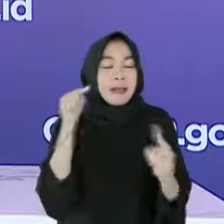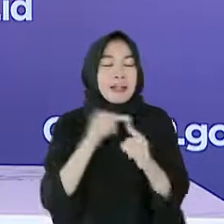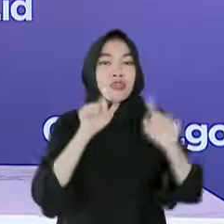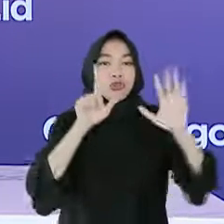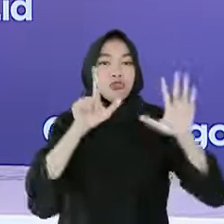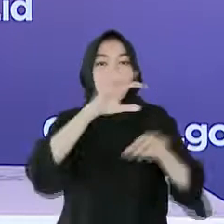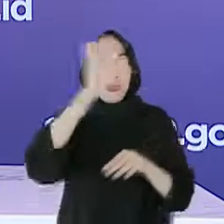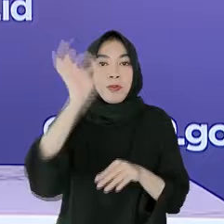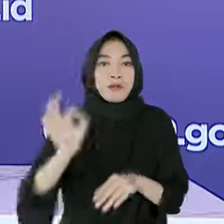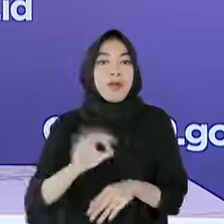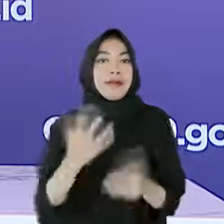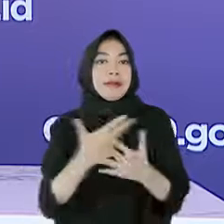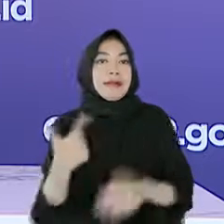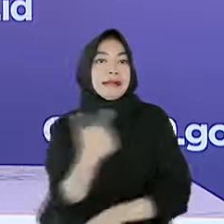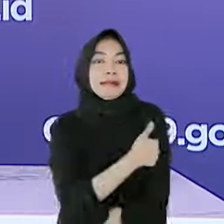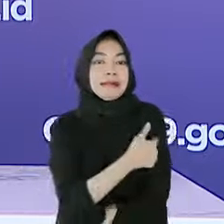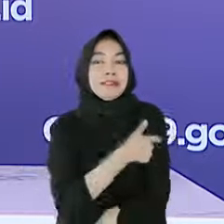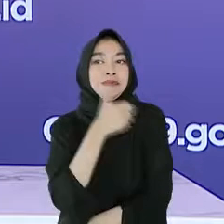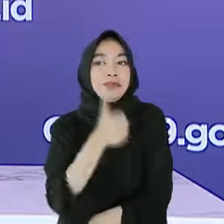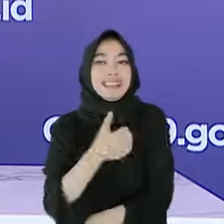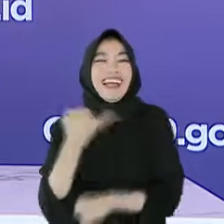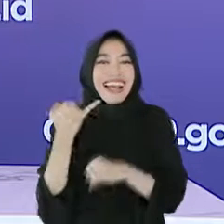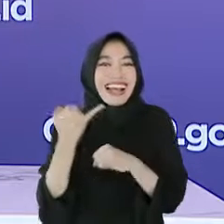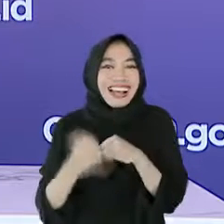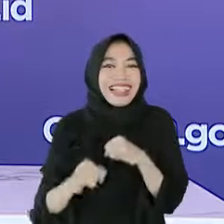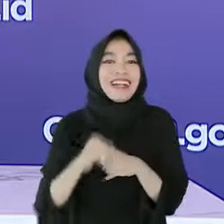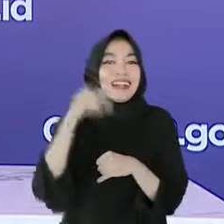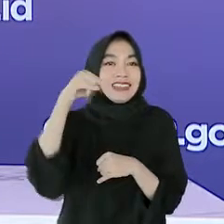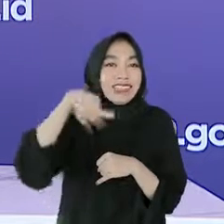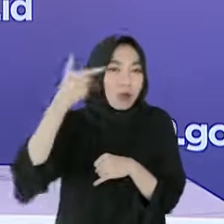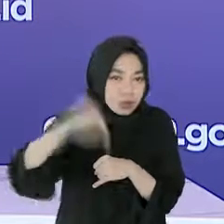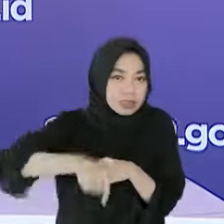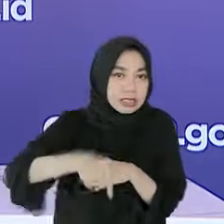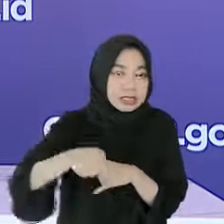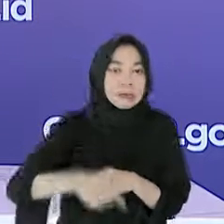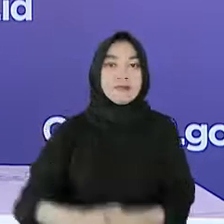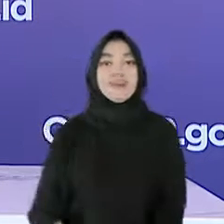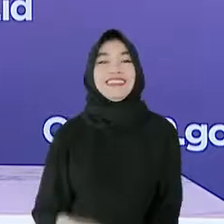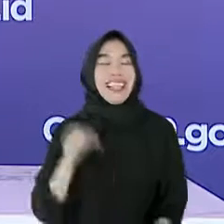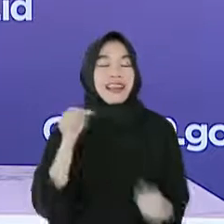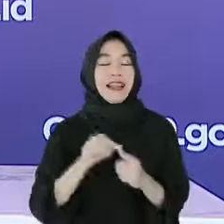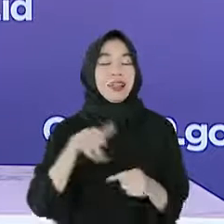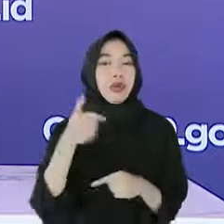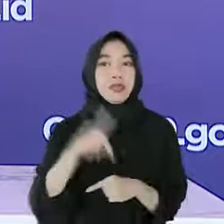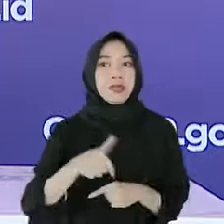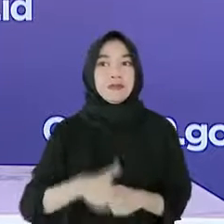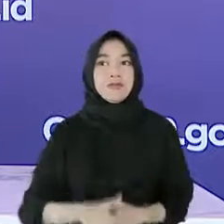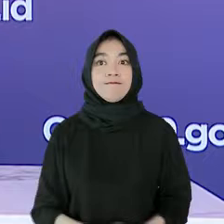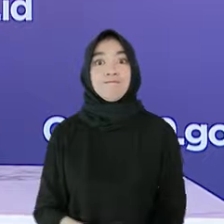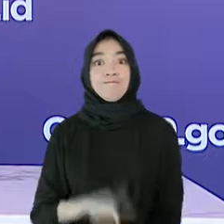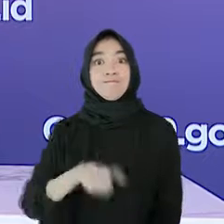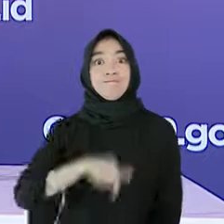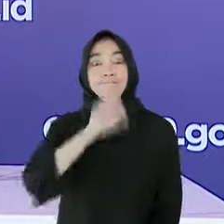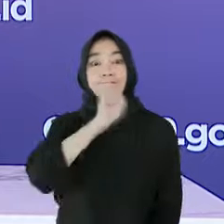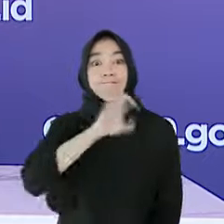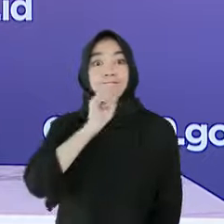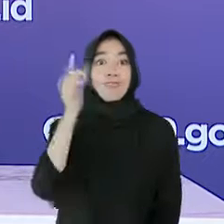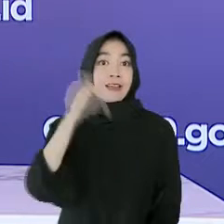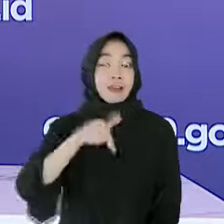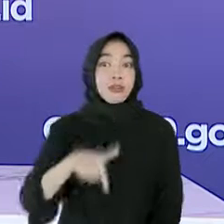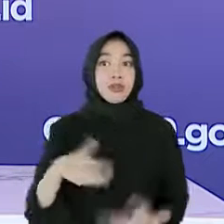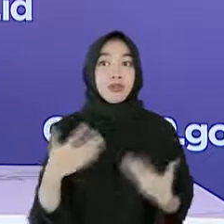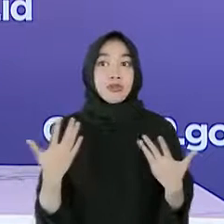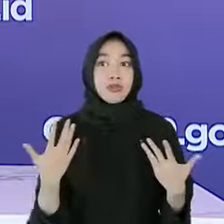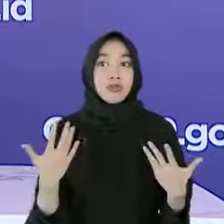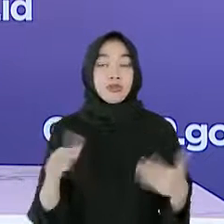masyarakat Indonesia sudah divaksinasi pada akhir 2021 dapat tercapai. Demikian konferensi pers hari